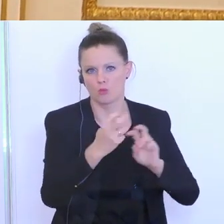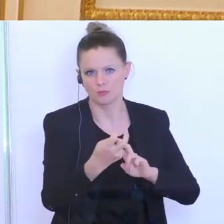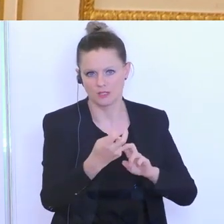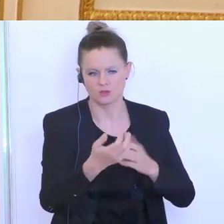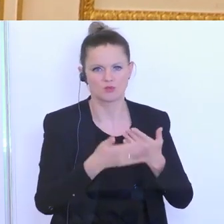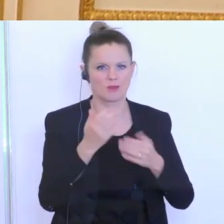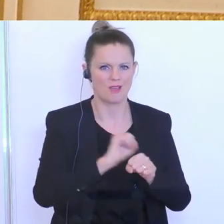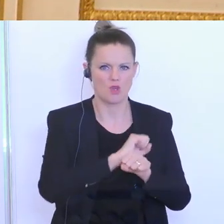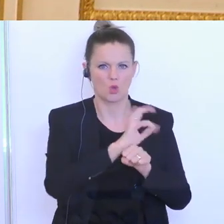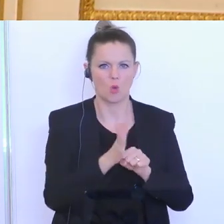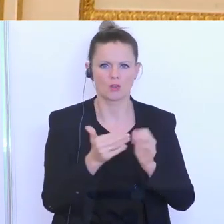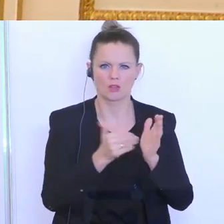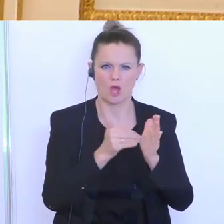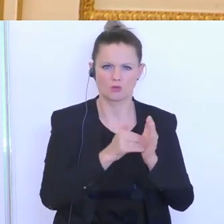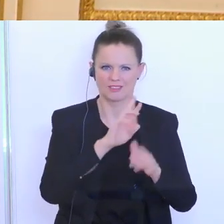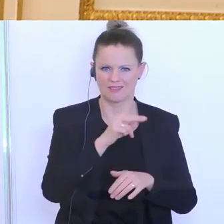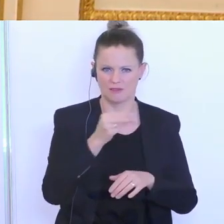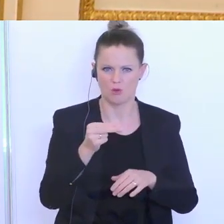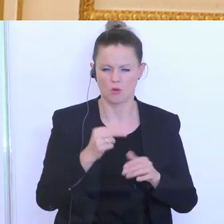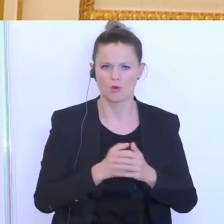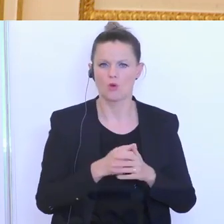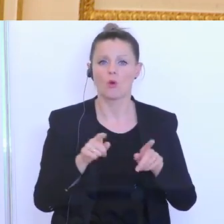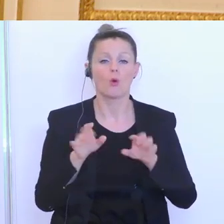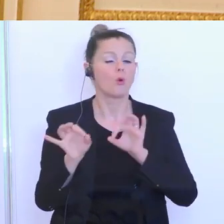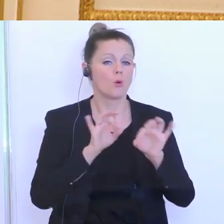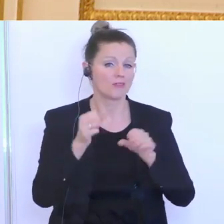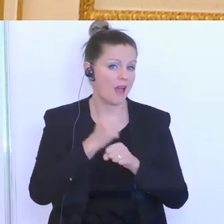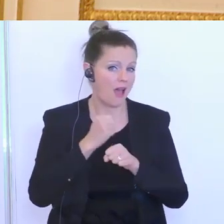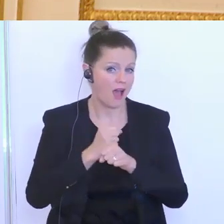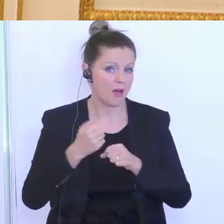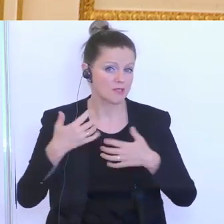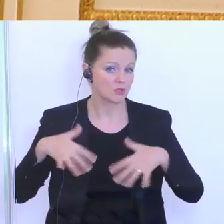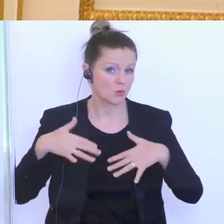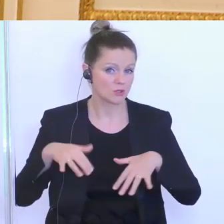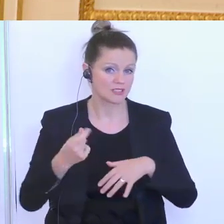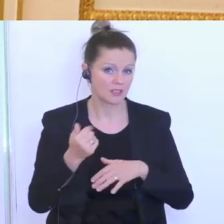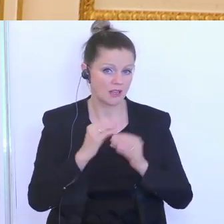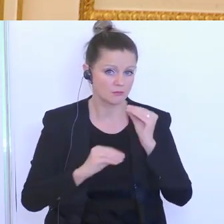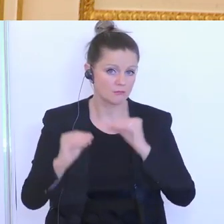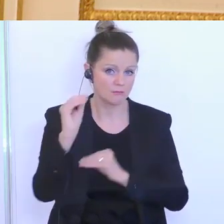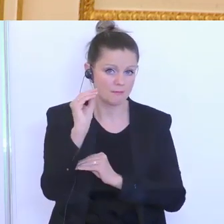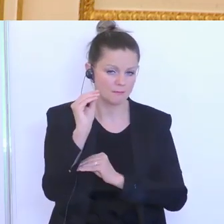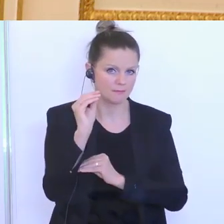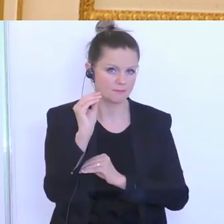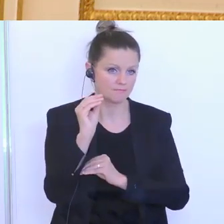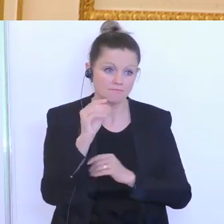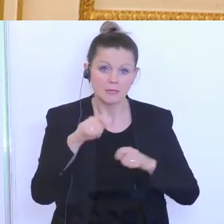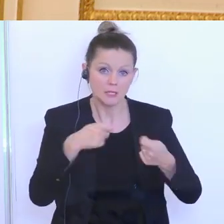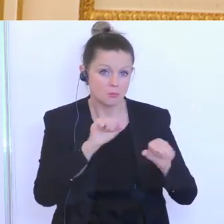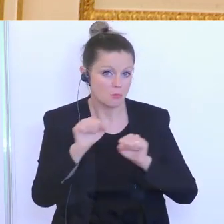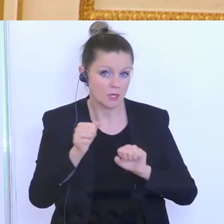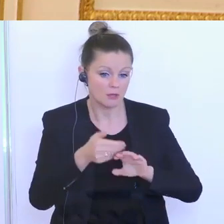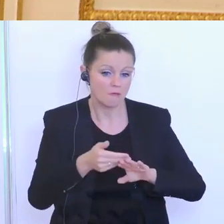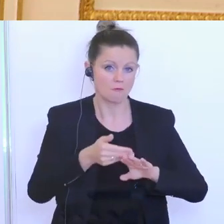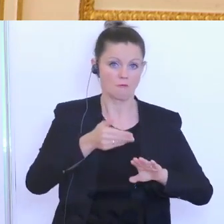diesen Corona-Tausender oder die Erhöhung des Arbeitslosengeldes. Ist da manches früher geplant? Will man manches